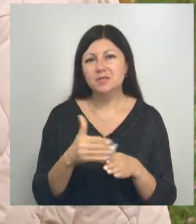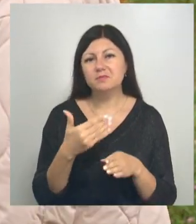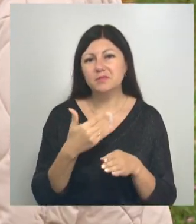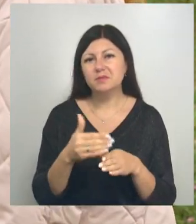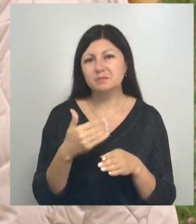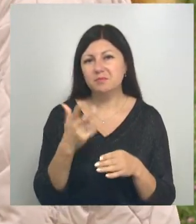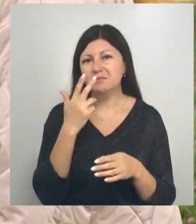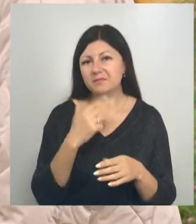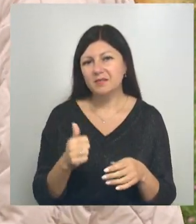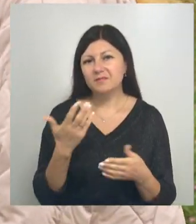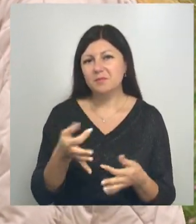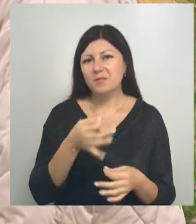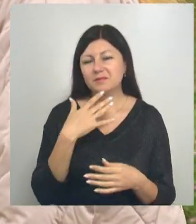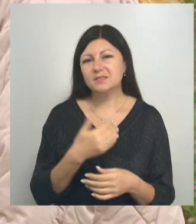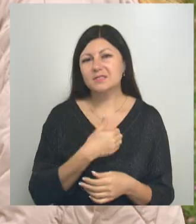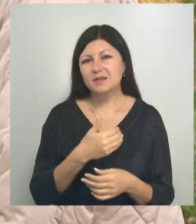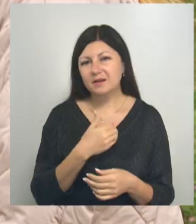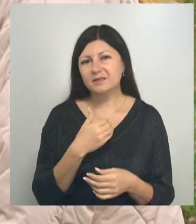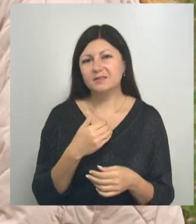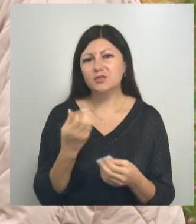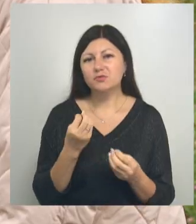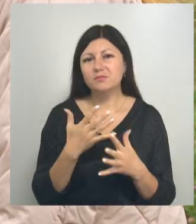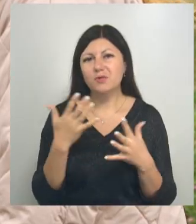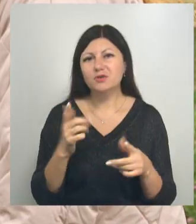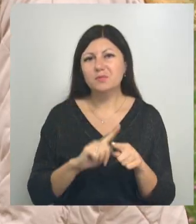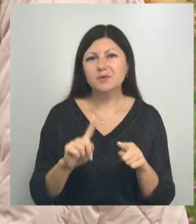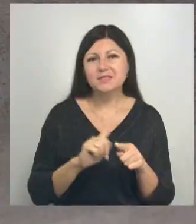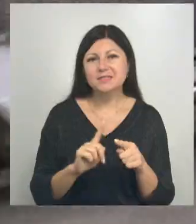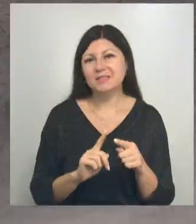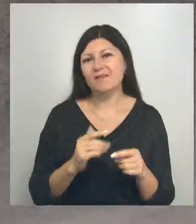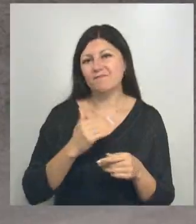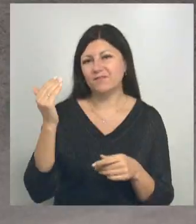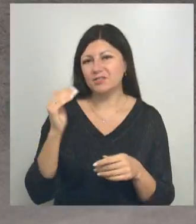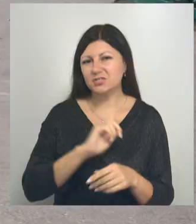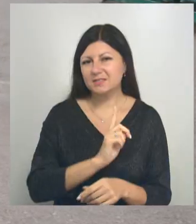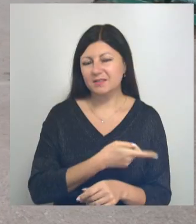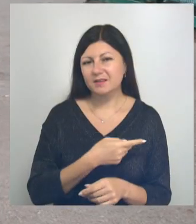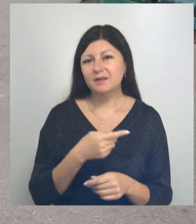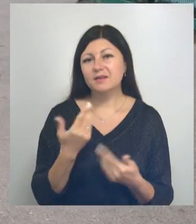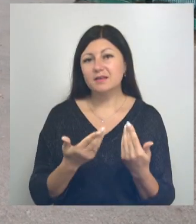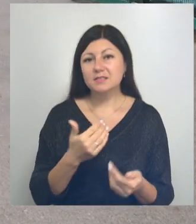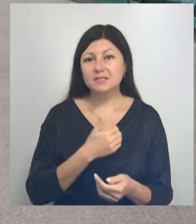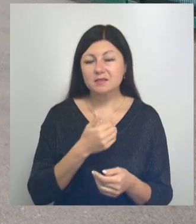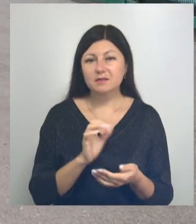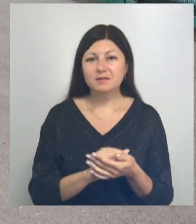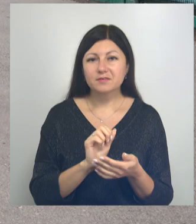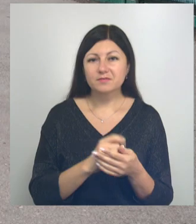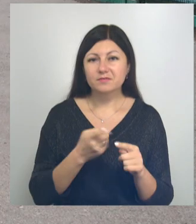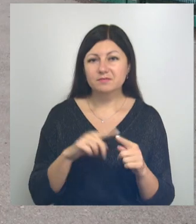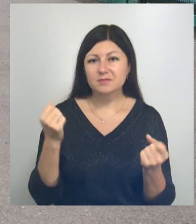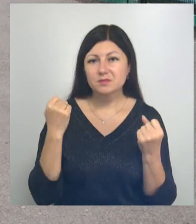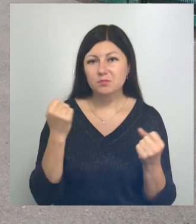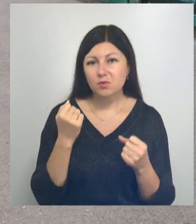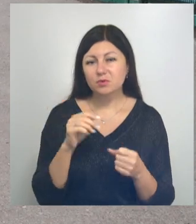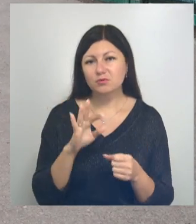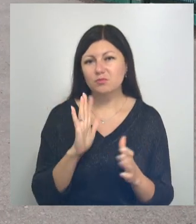вы втянетесь, вам понравится, вы захотите преодолевать быстрее, выше, сильнее. Но если захотите втянуться в этот динамичный спорт по